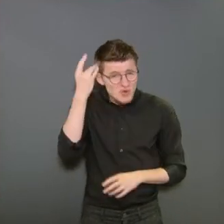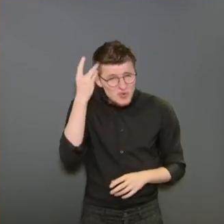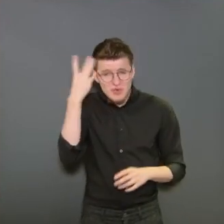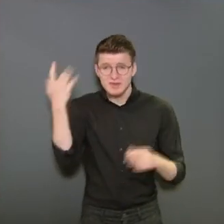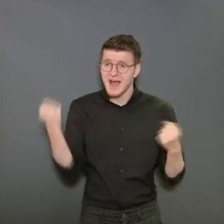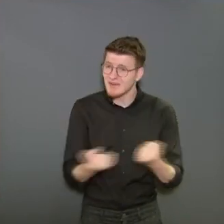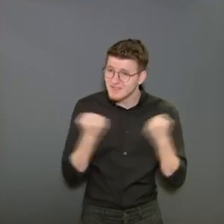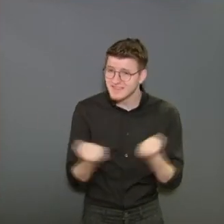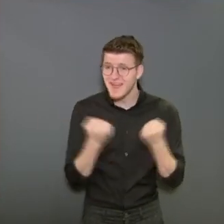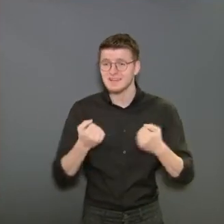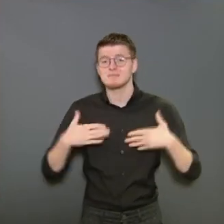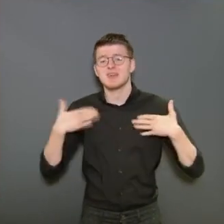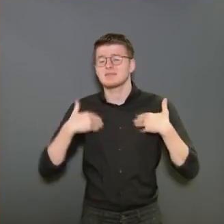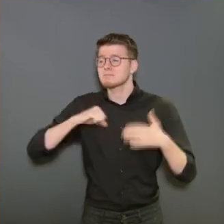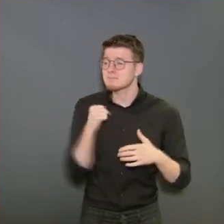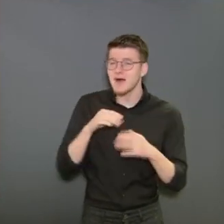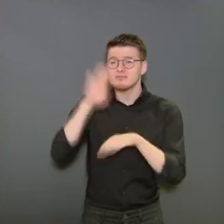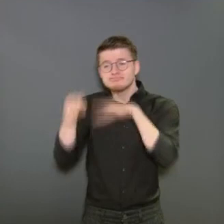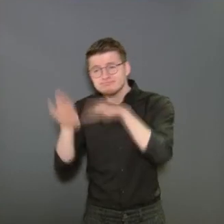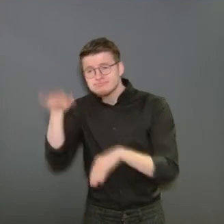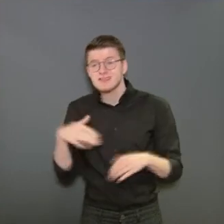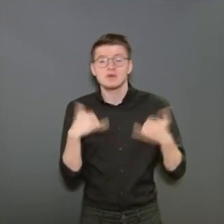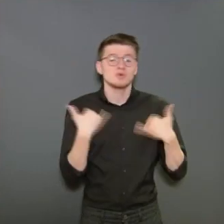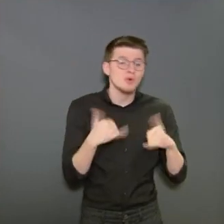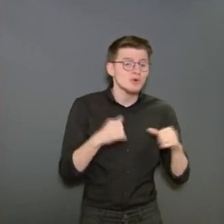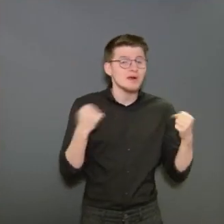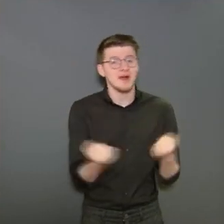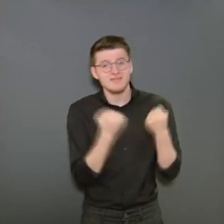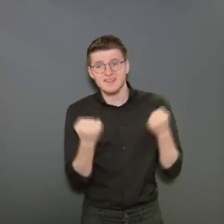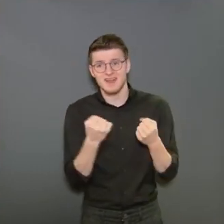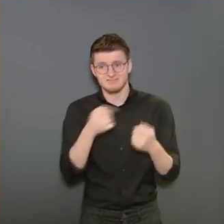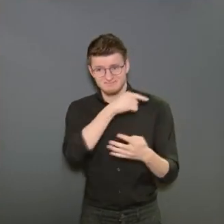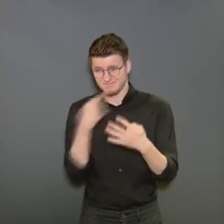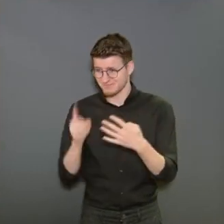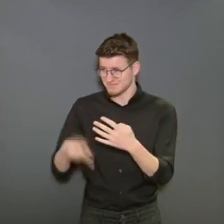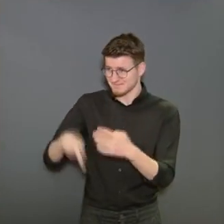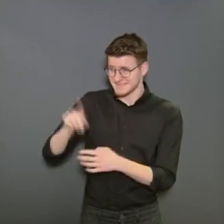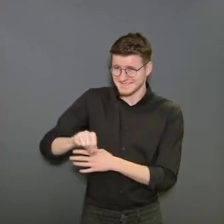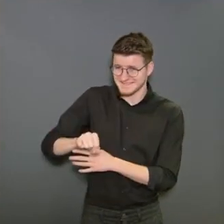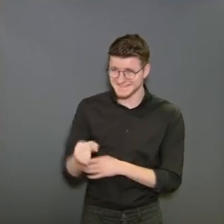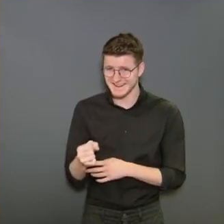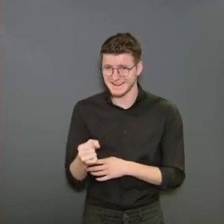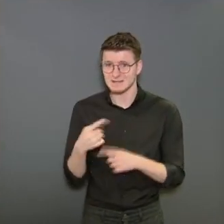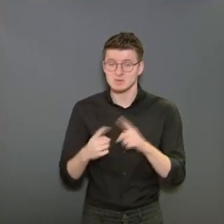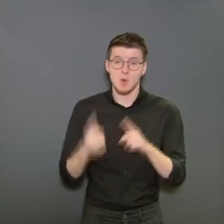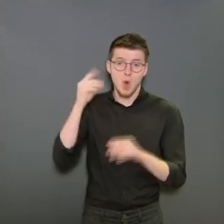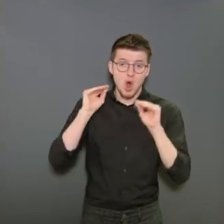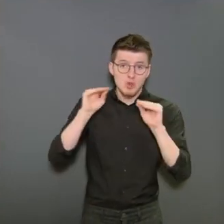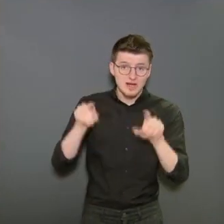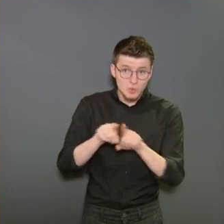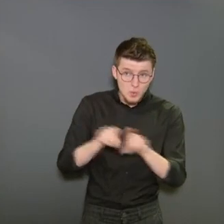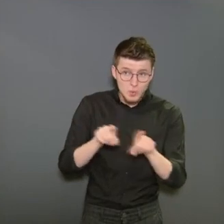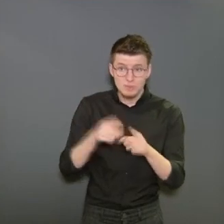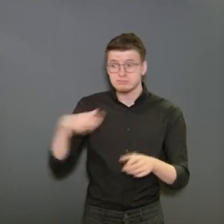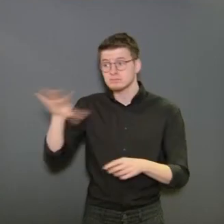événements culturels, les parcs d'attraction, pour les activités de jeunesse, etc. Ce sont des compétences